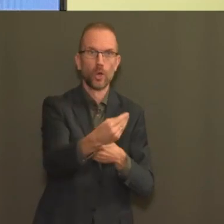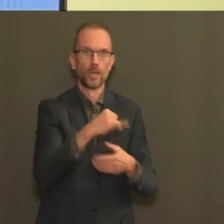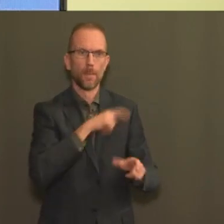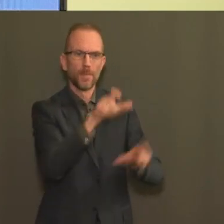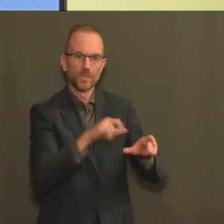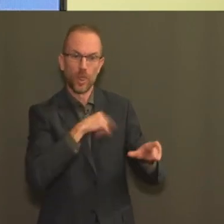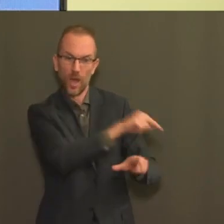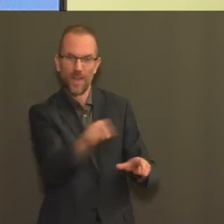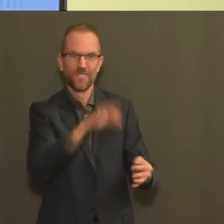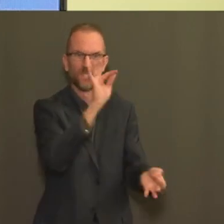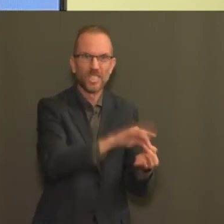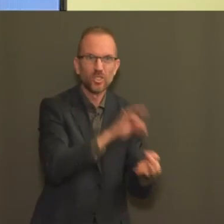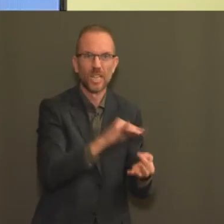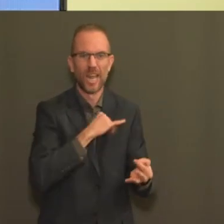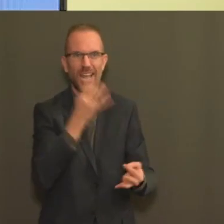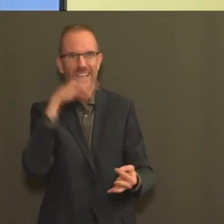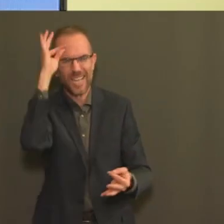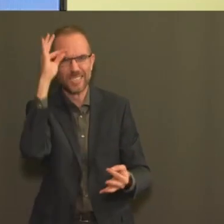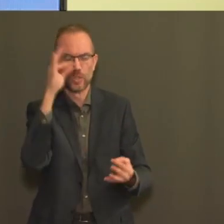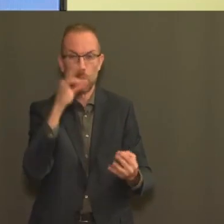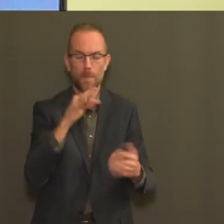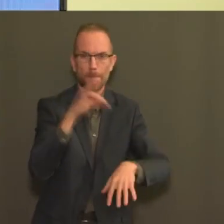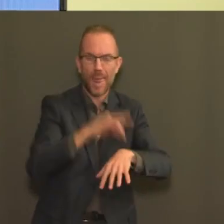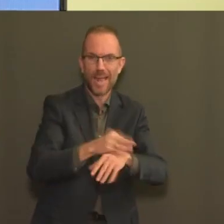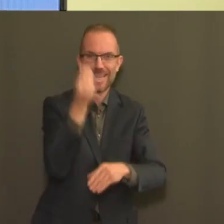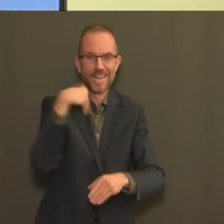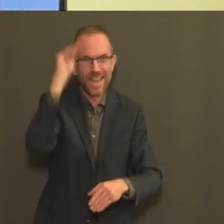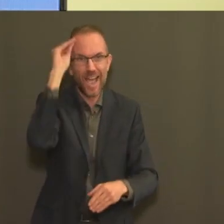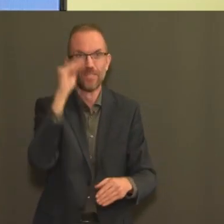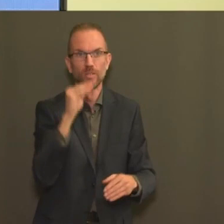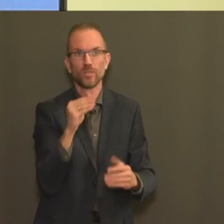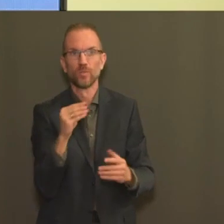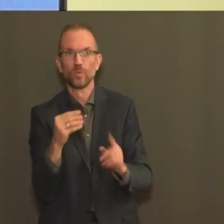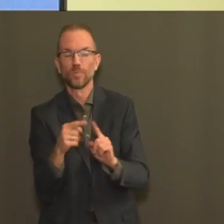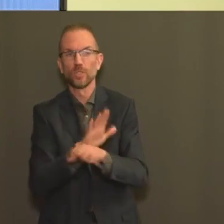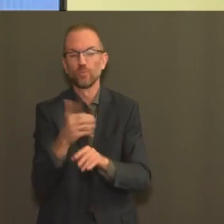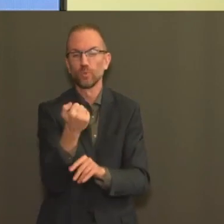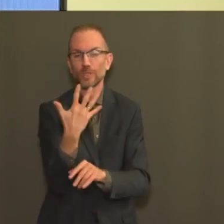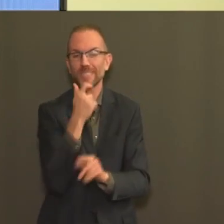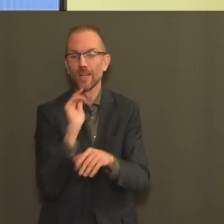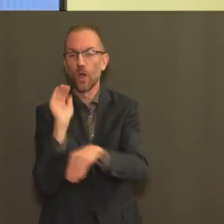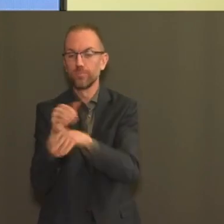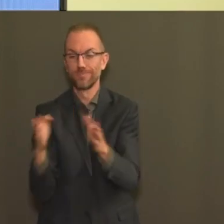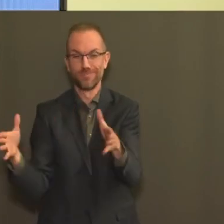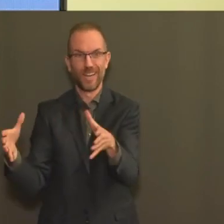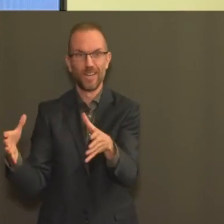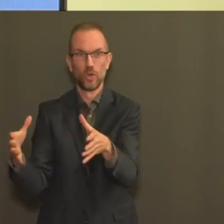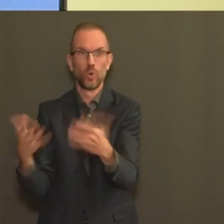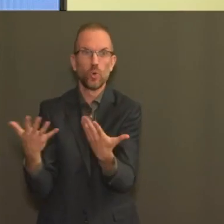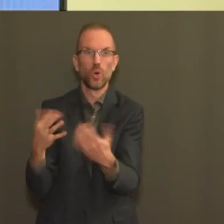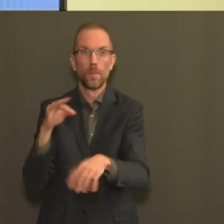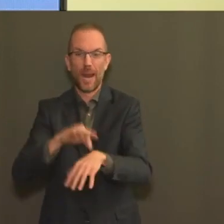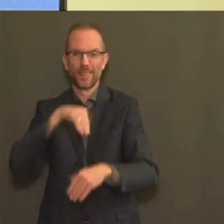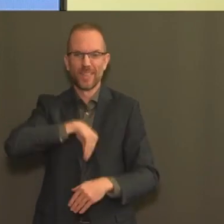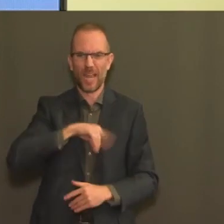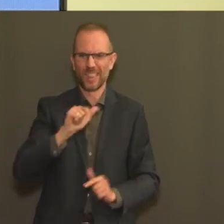de faire des complications, tous les plus de 65 ans, toutes les personnes entre 45 et 65 ans avec des pathologies sous-jacentes. Et